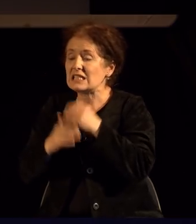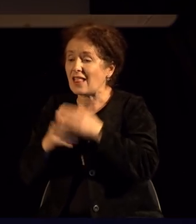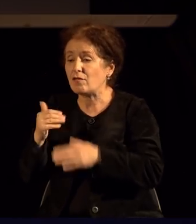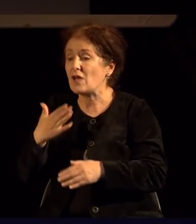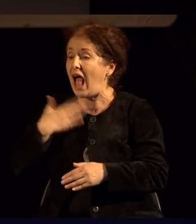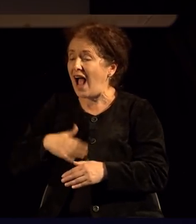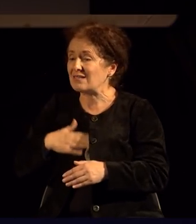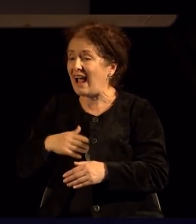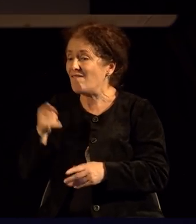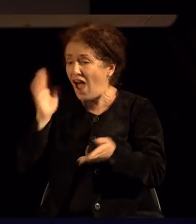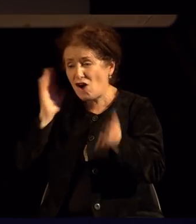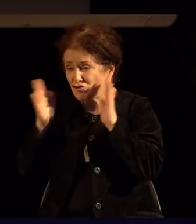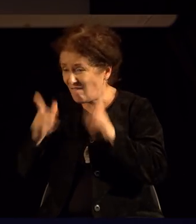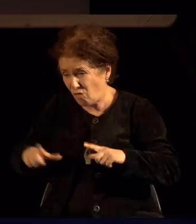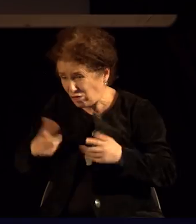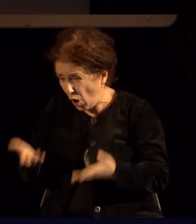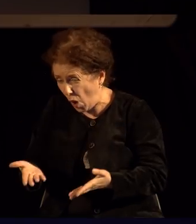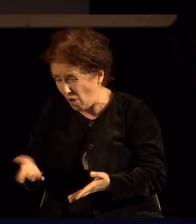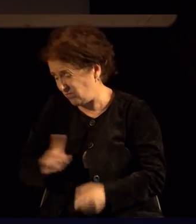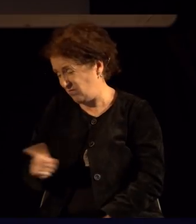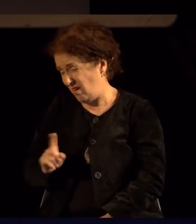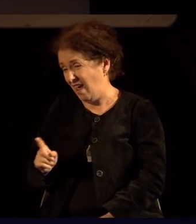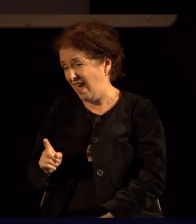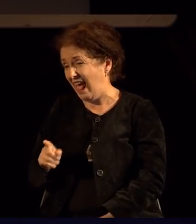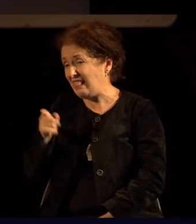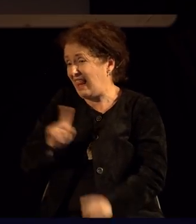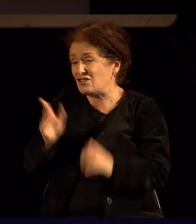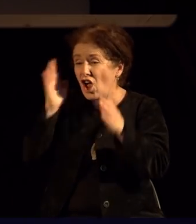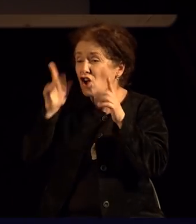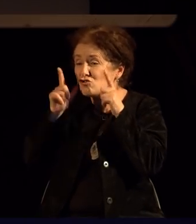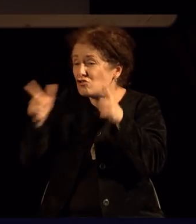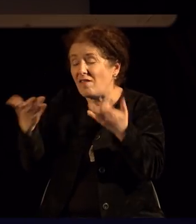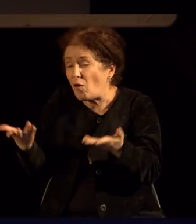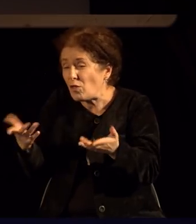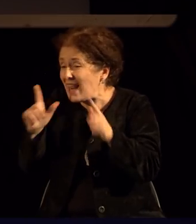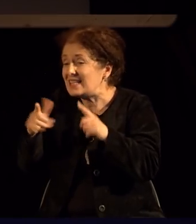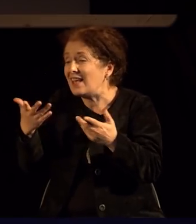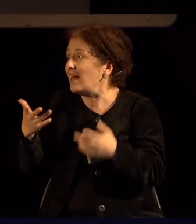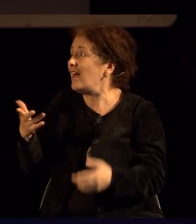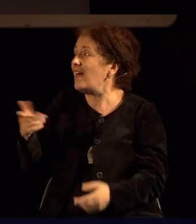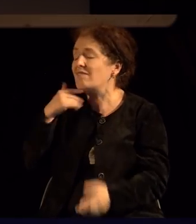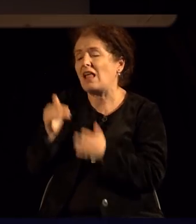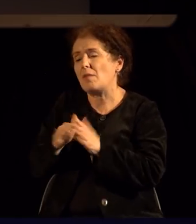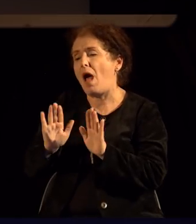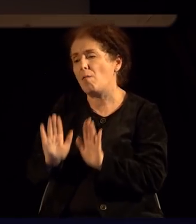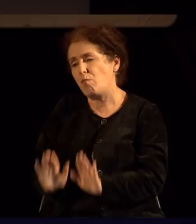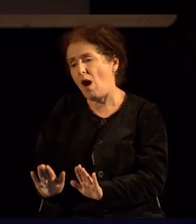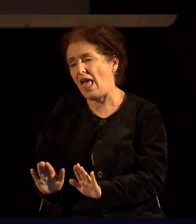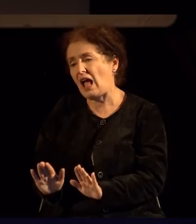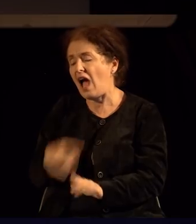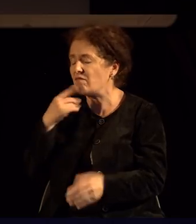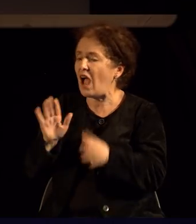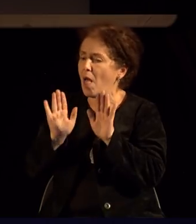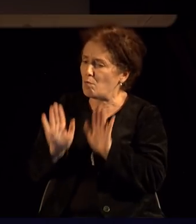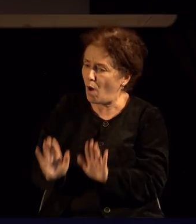повисоко доживување, која се вика, нели е екстаза, треба бавно, споро,